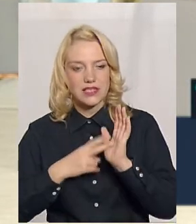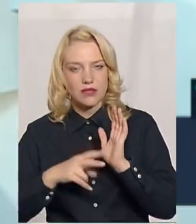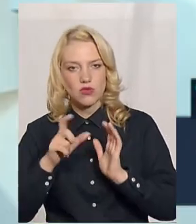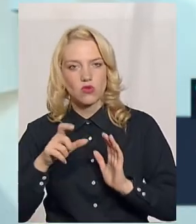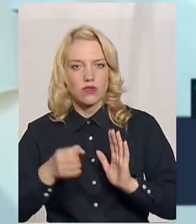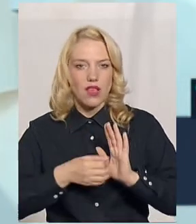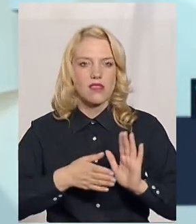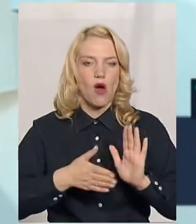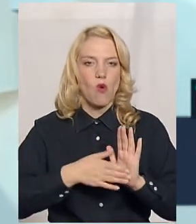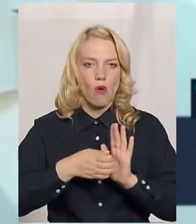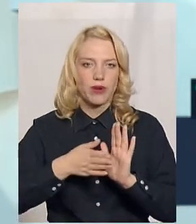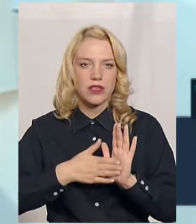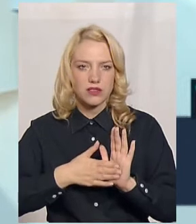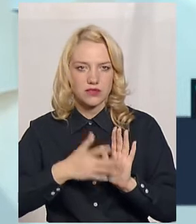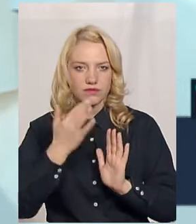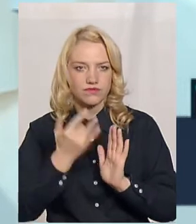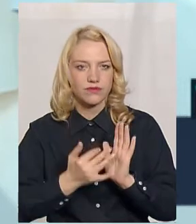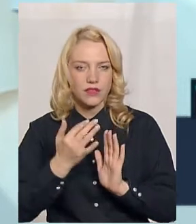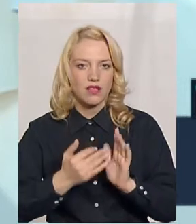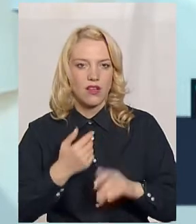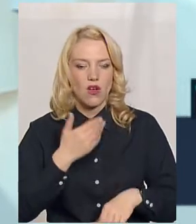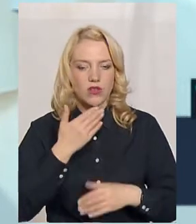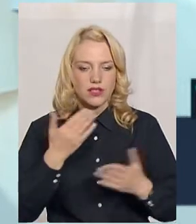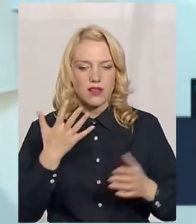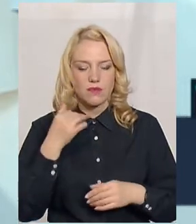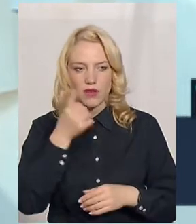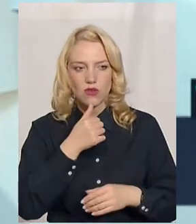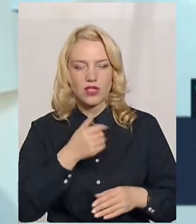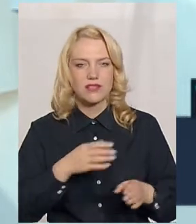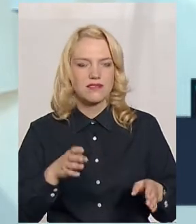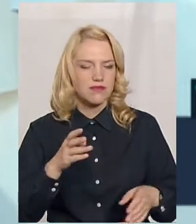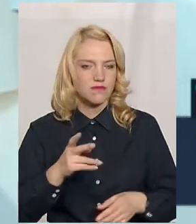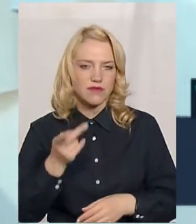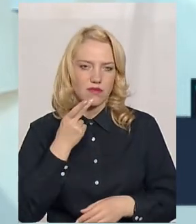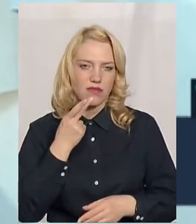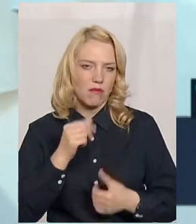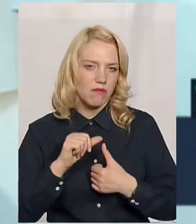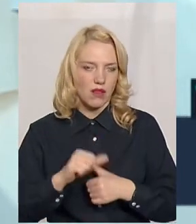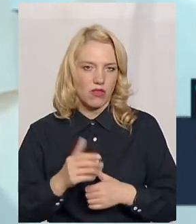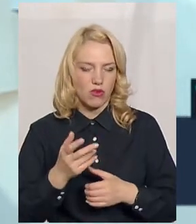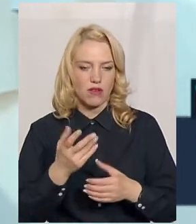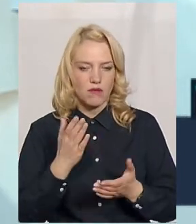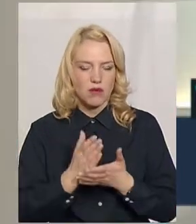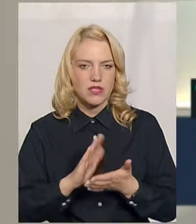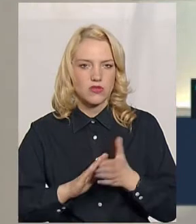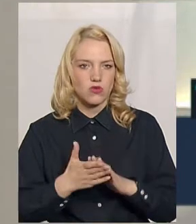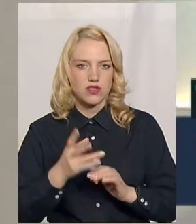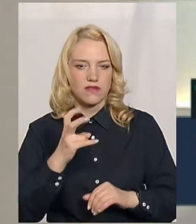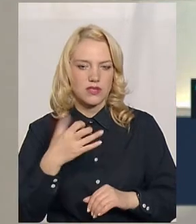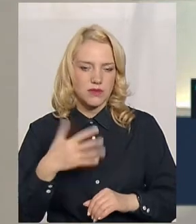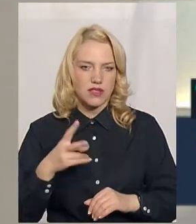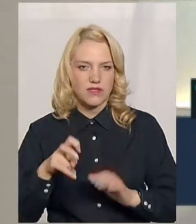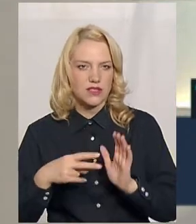облік. Тобто останні 5 років ми маємо стабільну ситуацію з кількістю взятих на облік. Я думаю, що в нас не